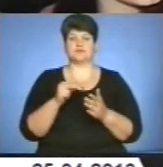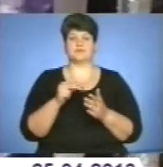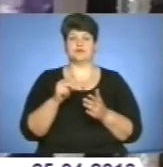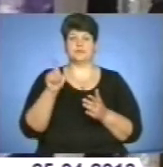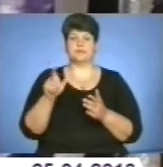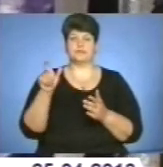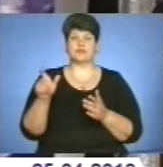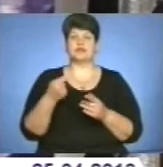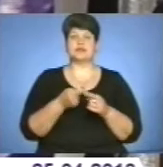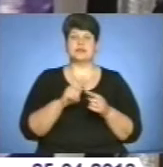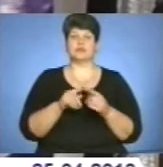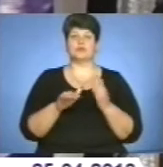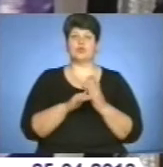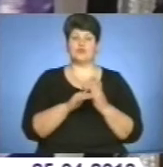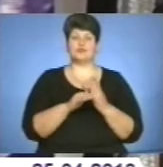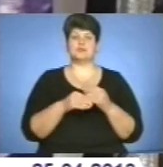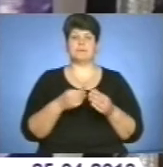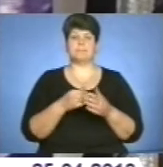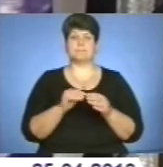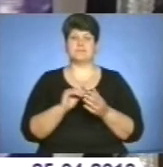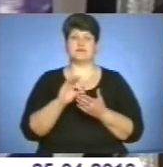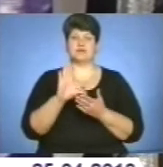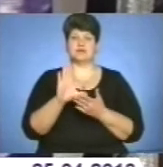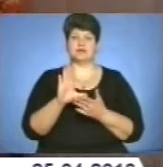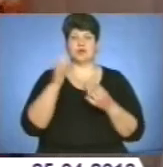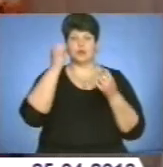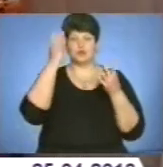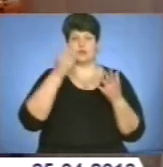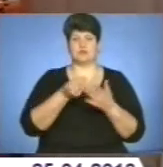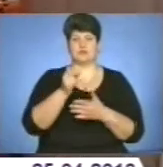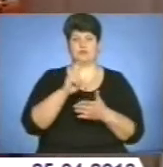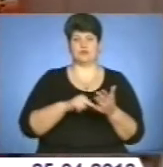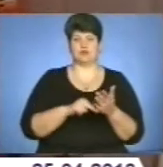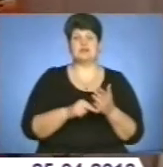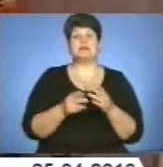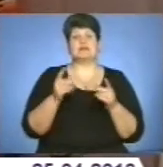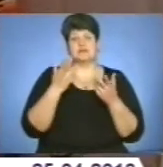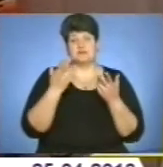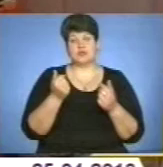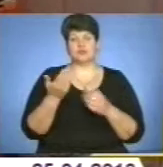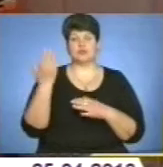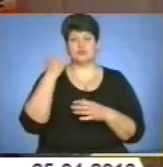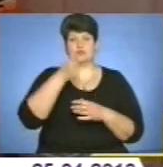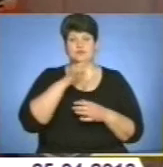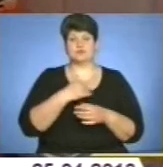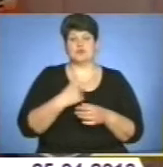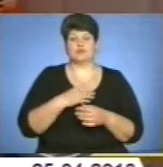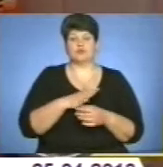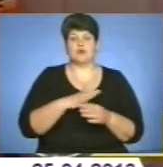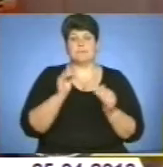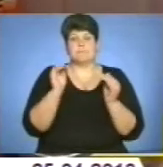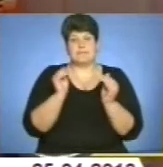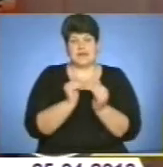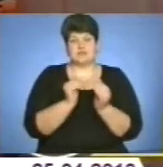це допоможе підвищити загальну культуру платників податків. Звичайно, минулого року у нас було набагато менше, але ми